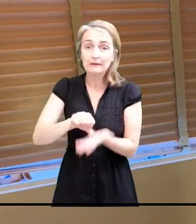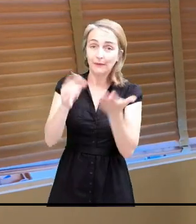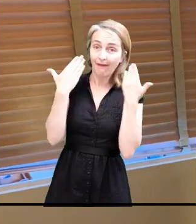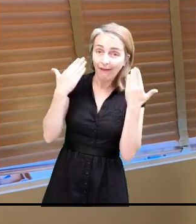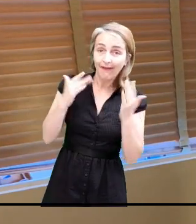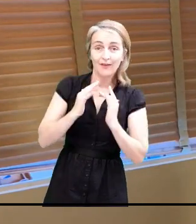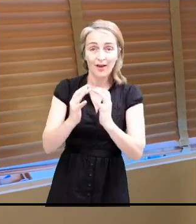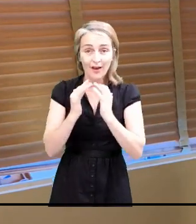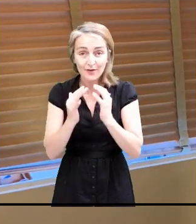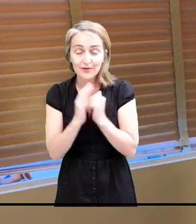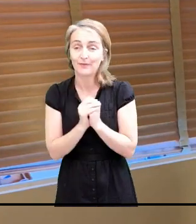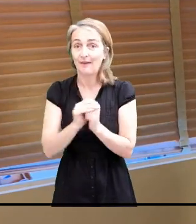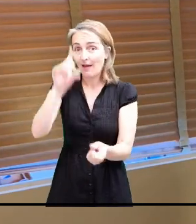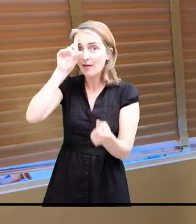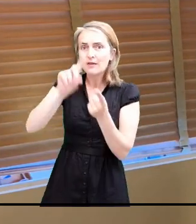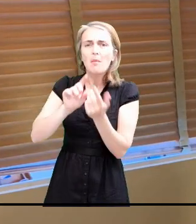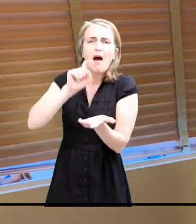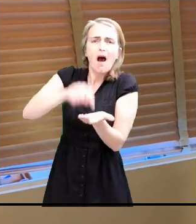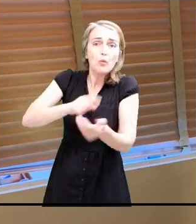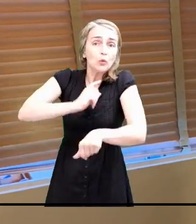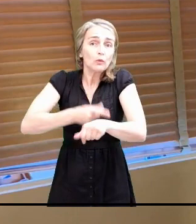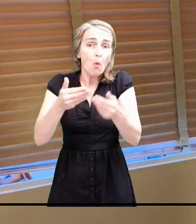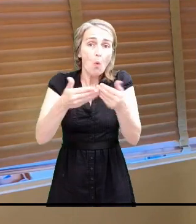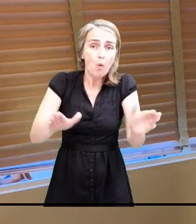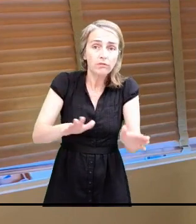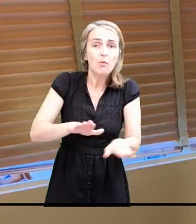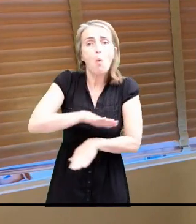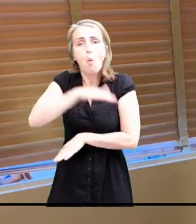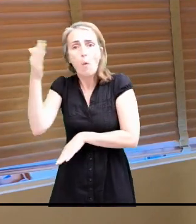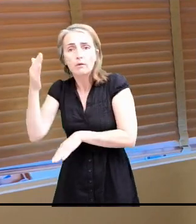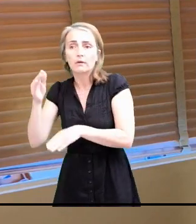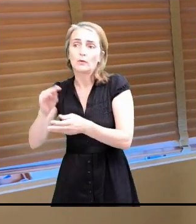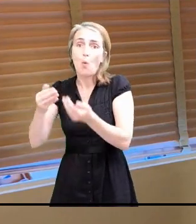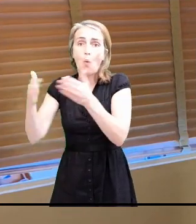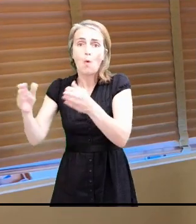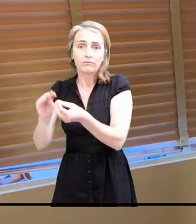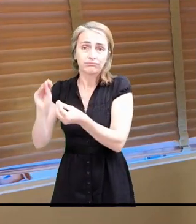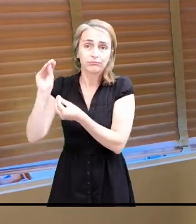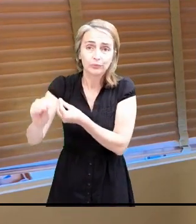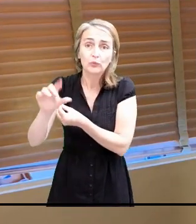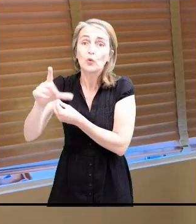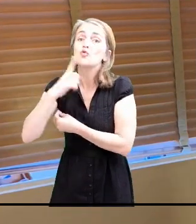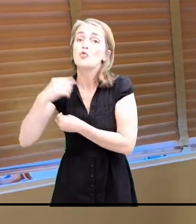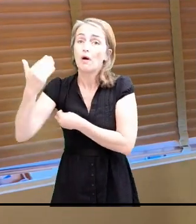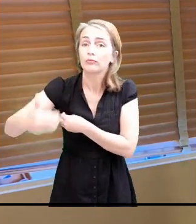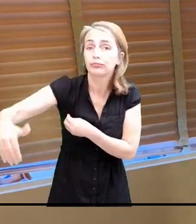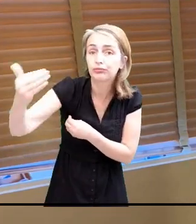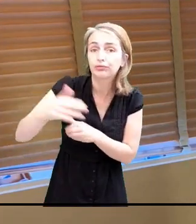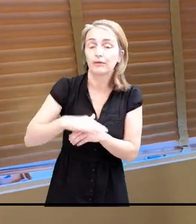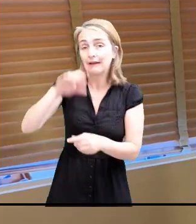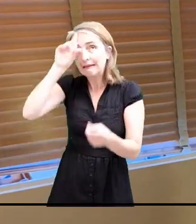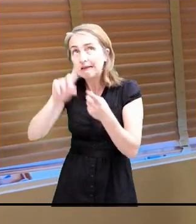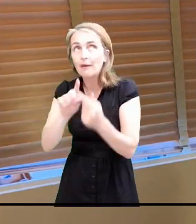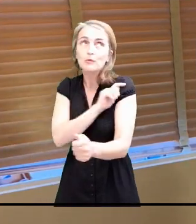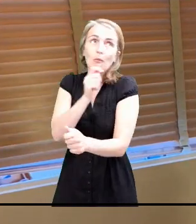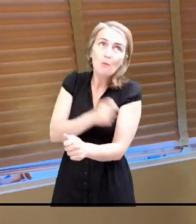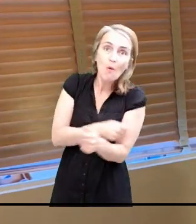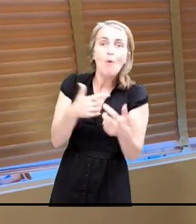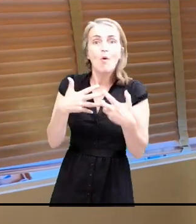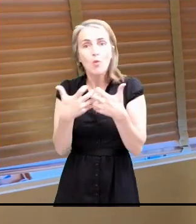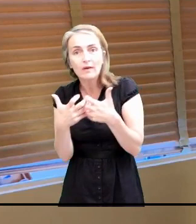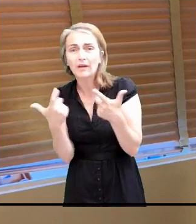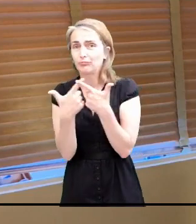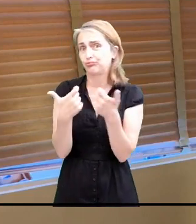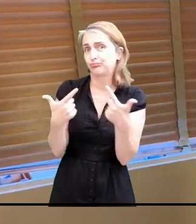aéré, la crèche, les ouvertures immédiates et celles qui sont un peu différées au 2 juin. On va parler sport, va parler